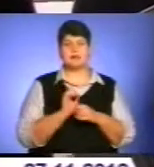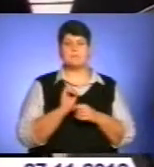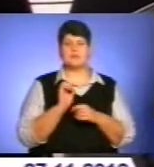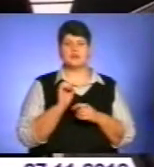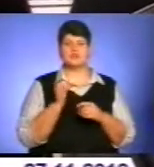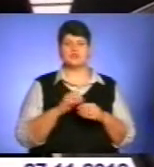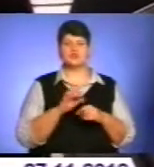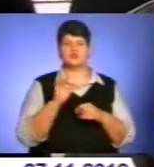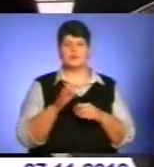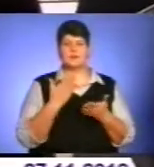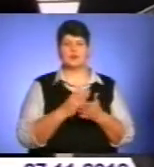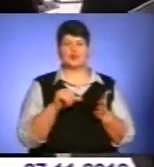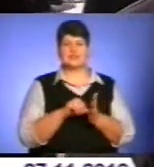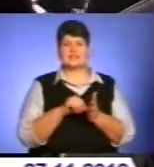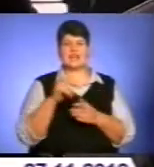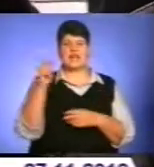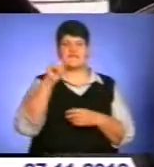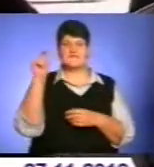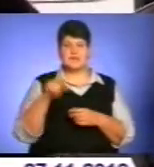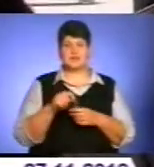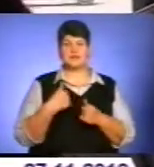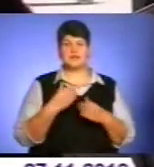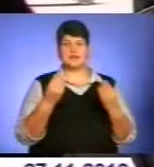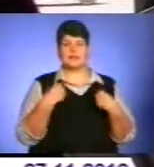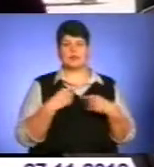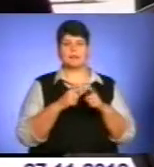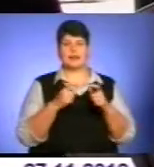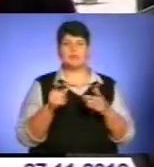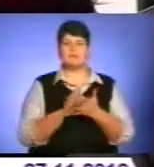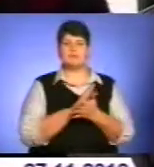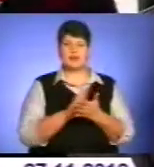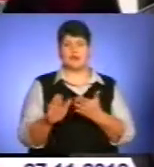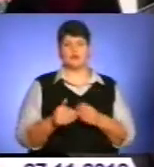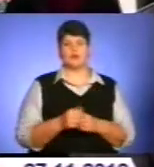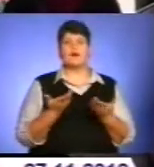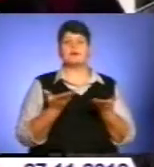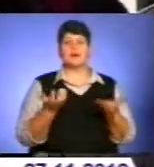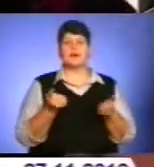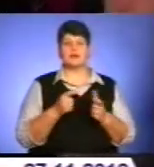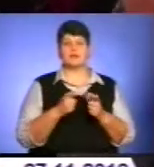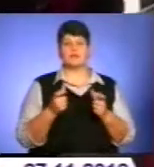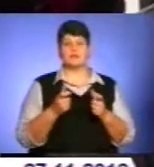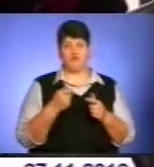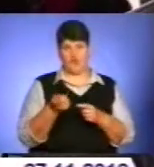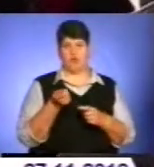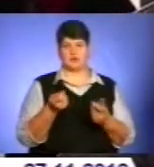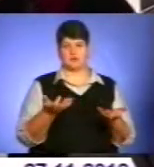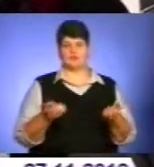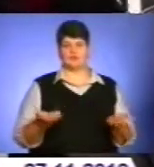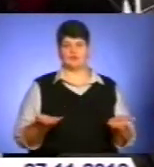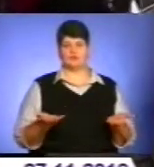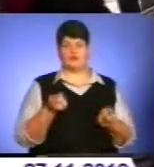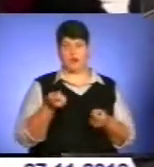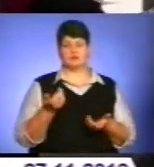маю учасник в війні. І мені дають білет безплатно. А де берете цей білет, куди йдете? касу йду, в